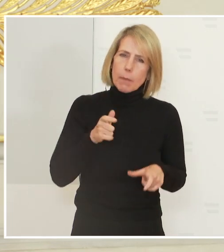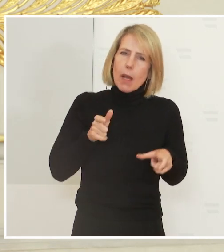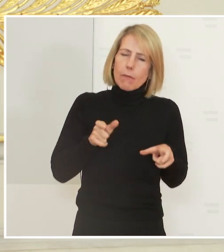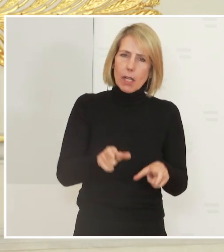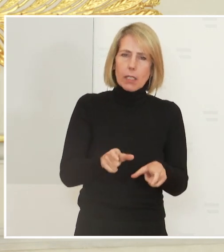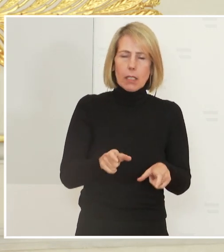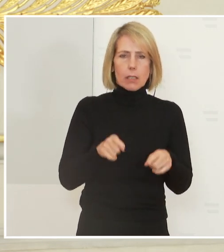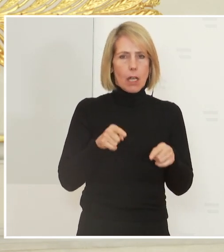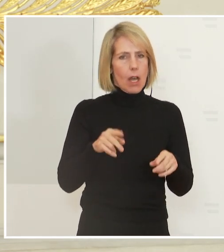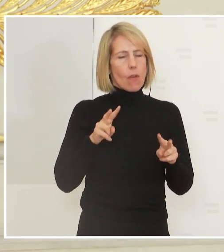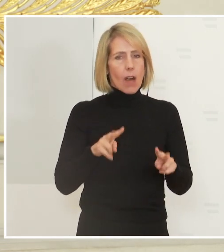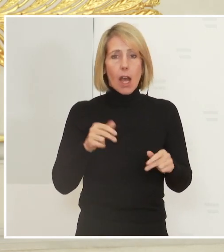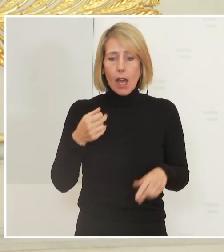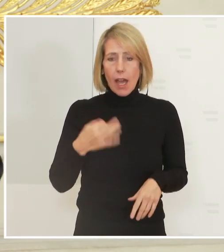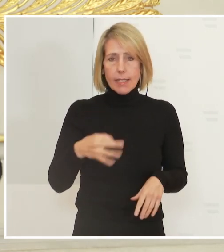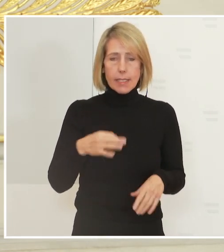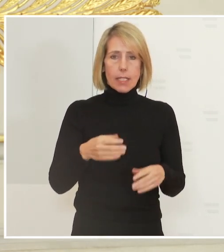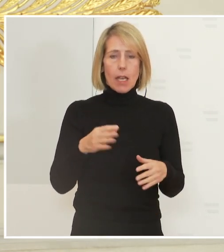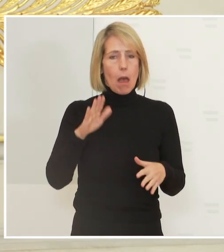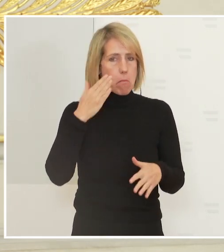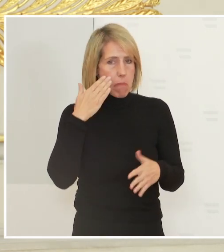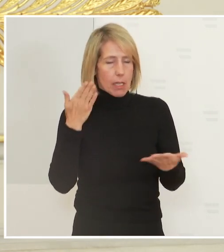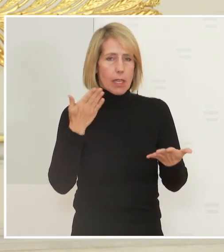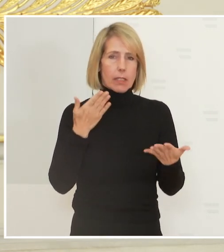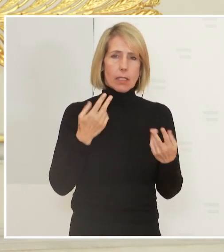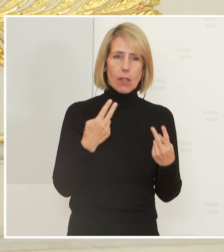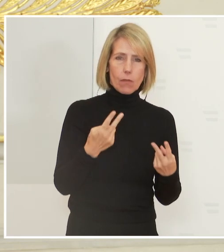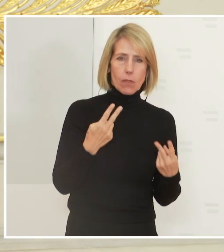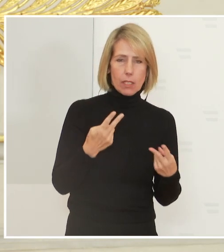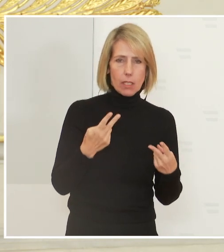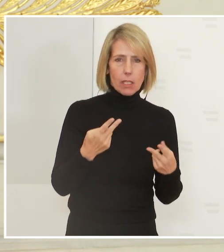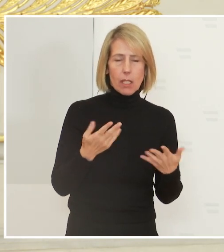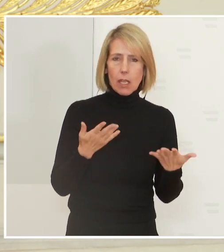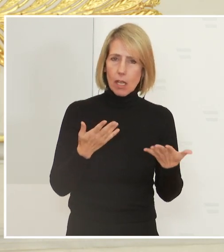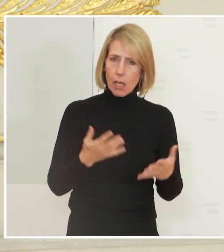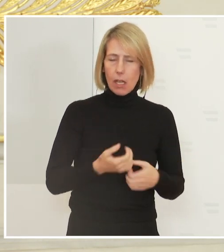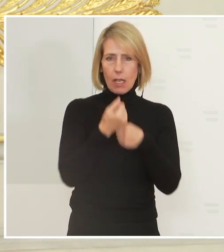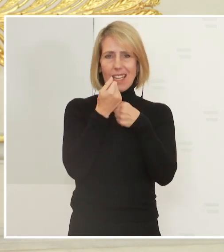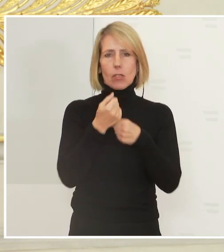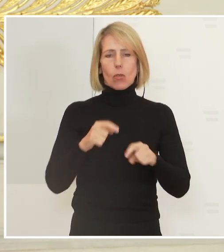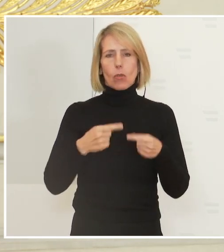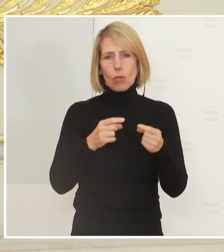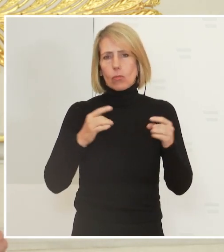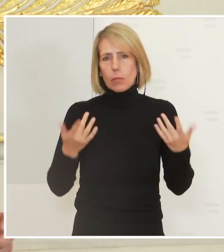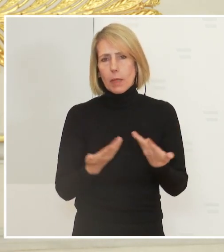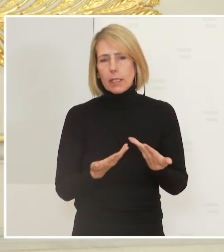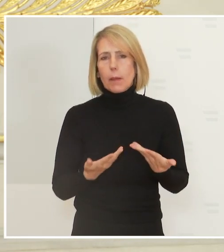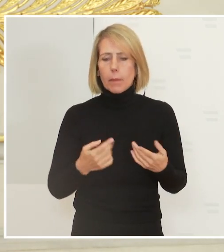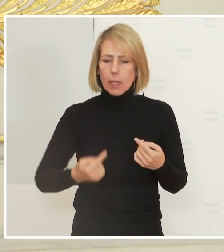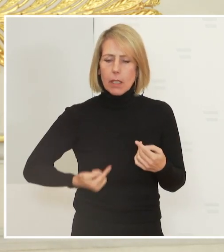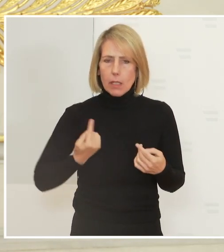derzeit einzig wirklich bekannte Schlüssel im Zusammenspiel mit anderen Bereichen ist, um der Pandemie nachhaltig zu